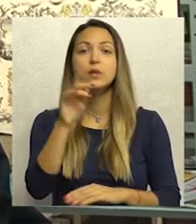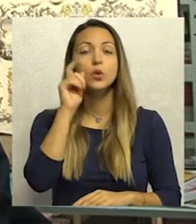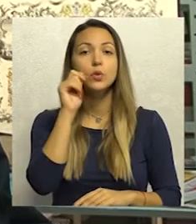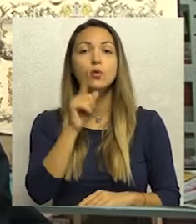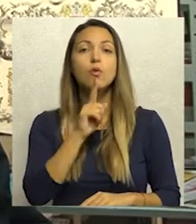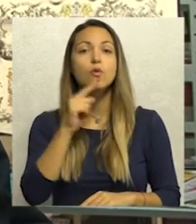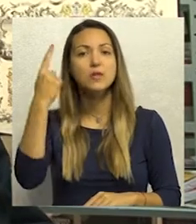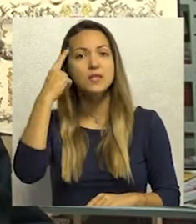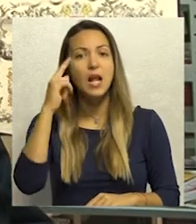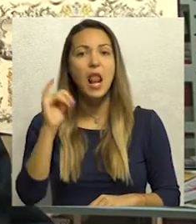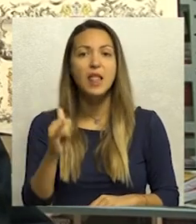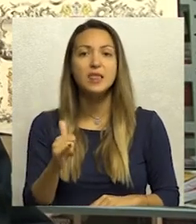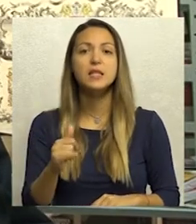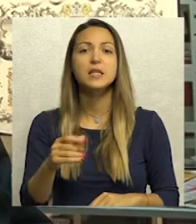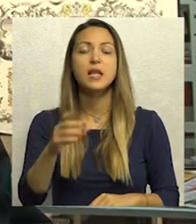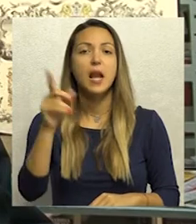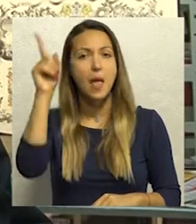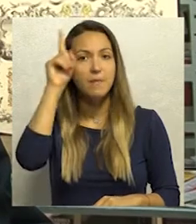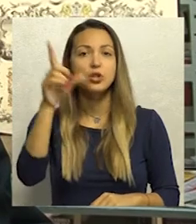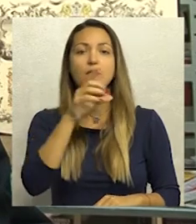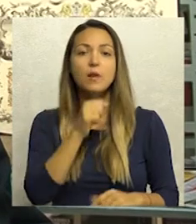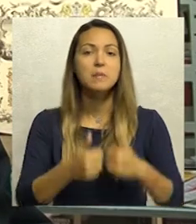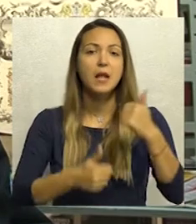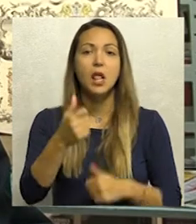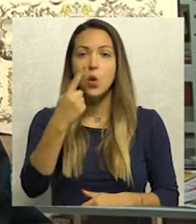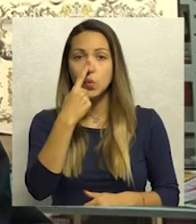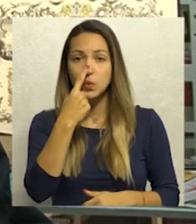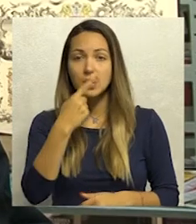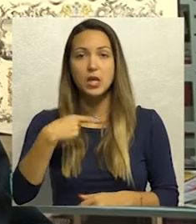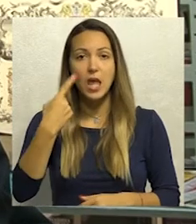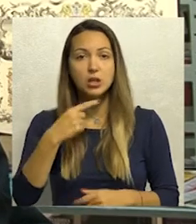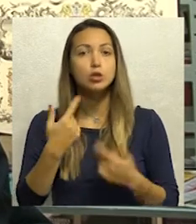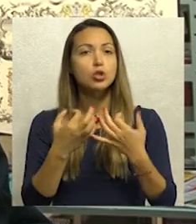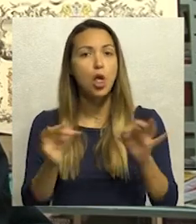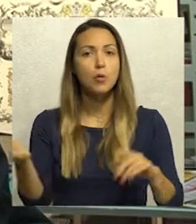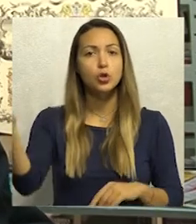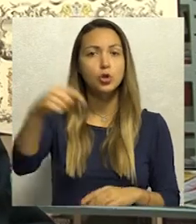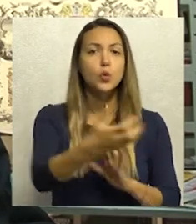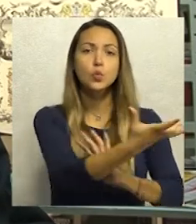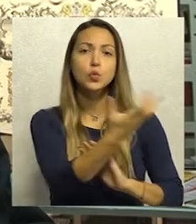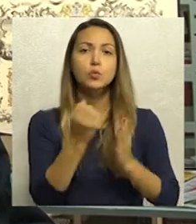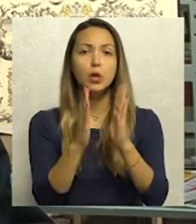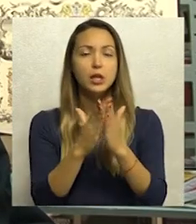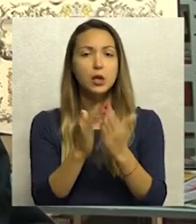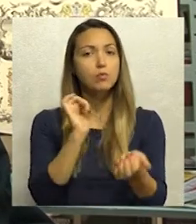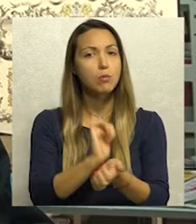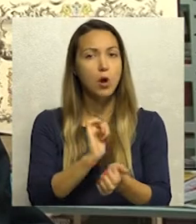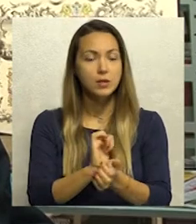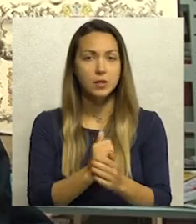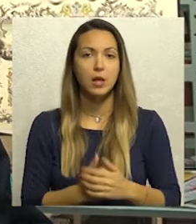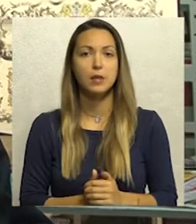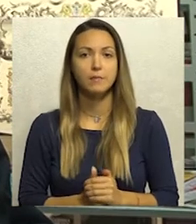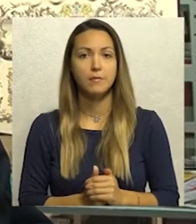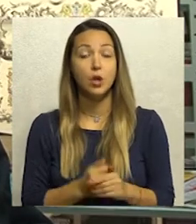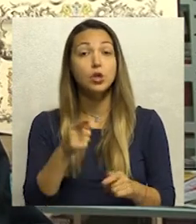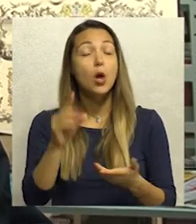nemački, francuski ili ruski jezik da slobodno dođu po zemi knjigu, čitaju i tako dalje. Dakle, to je podatak koji mi